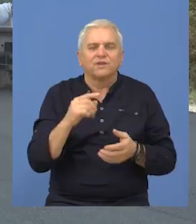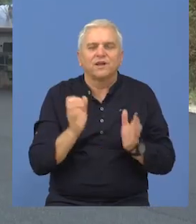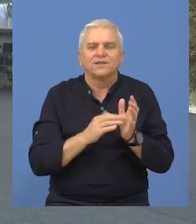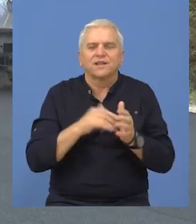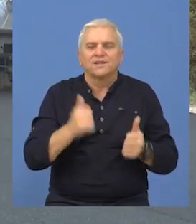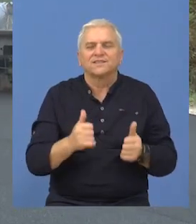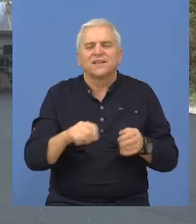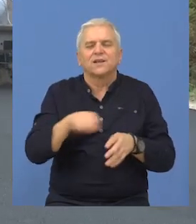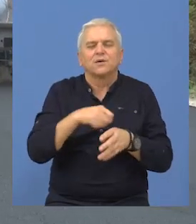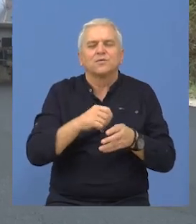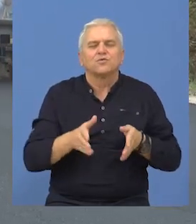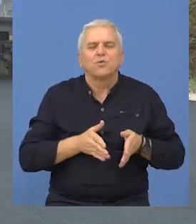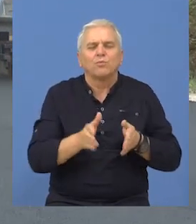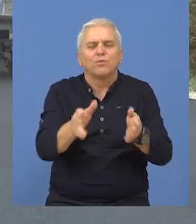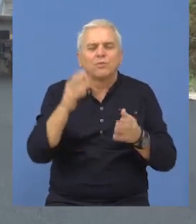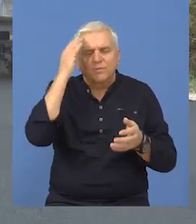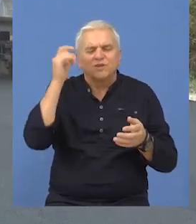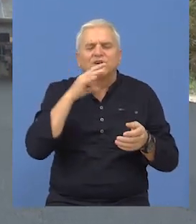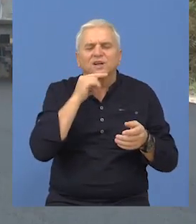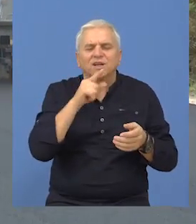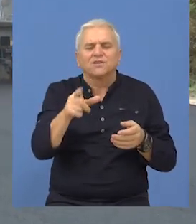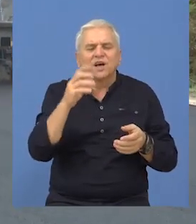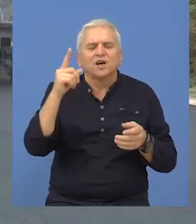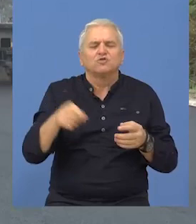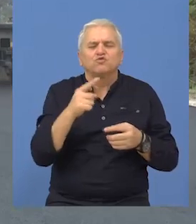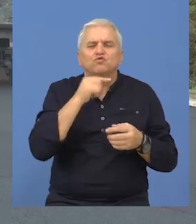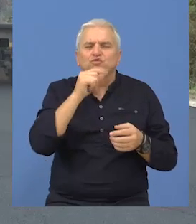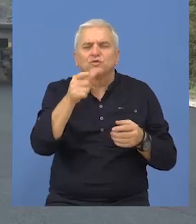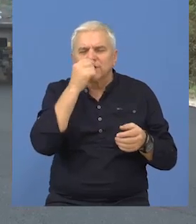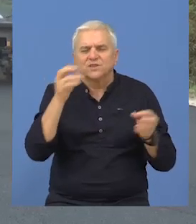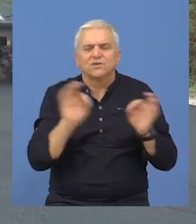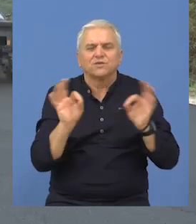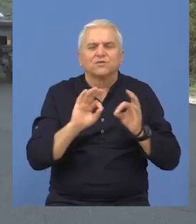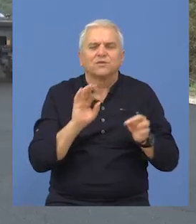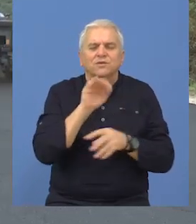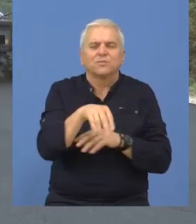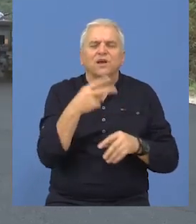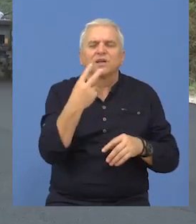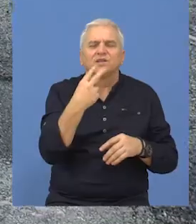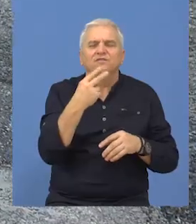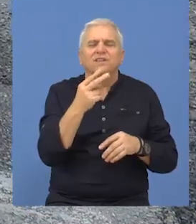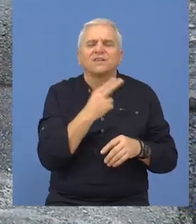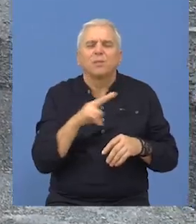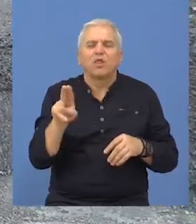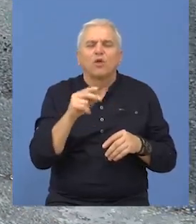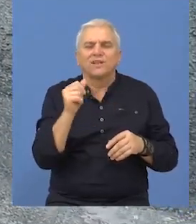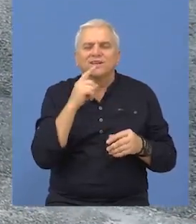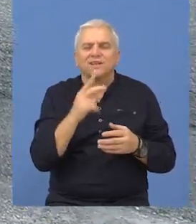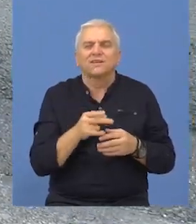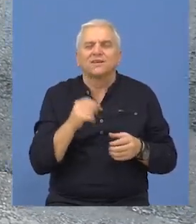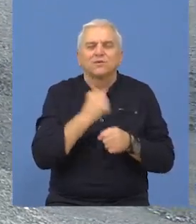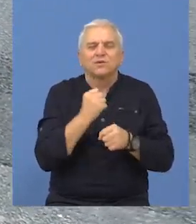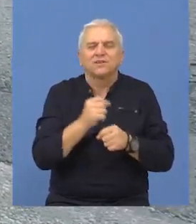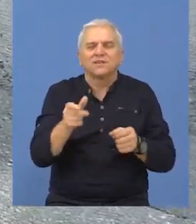godine. Također trenutno se sanira i put između Bačkog gradišta i Čuruga za šta je izdvojeno više od 20 miliona